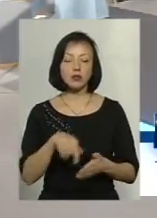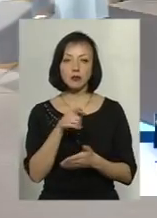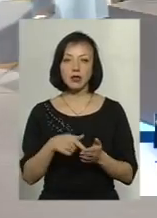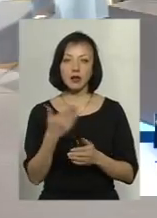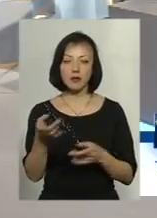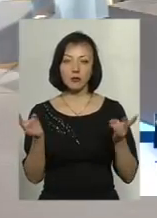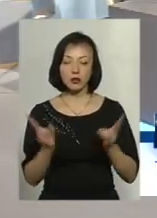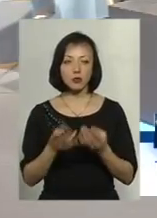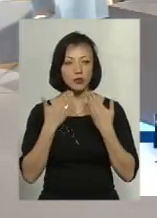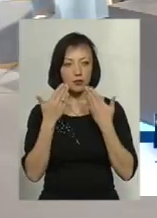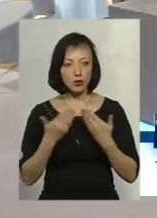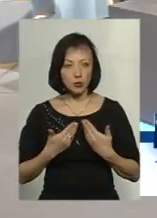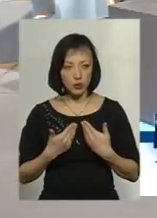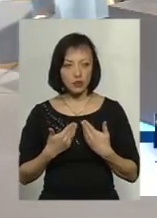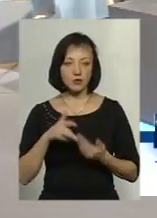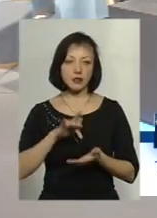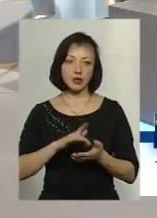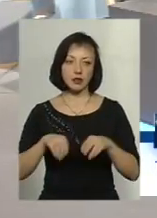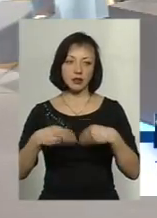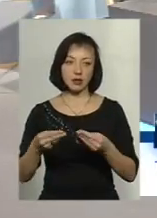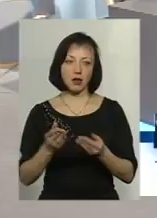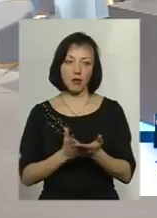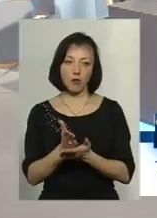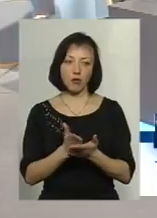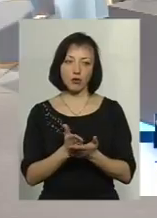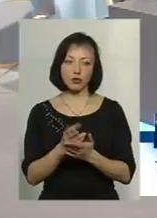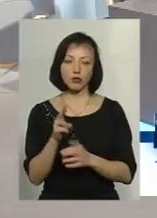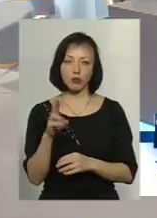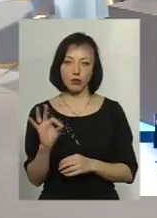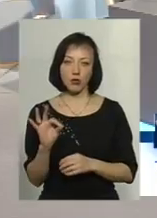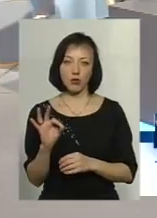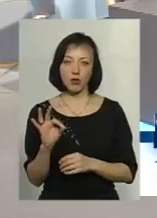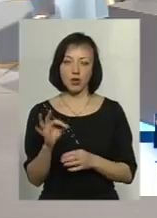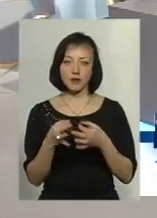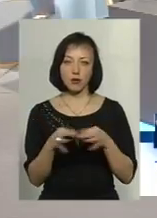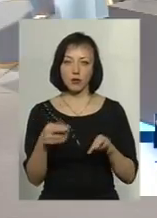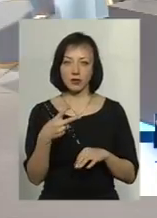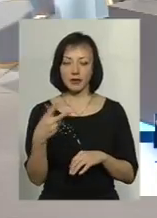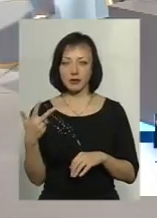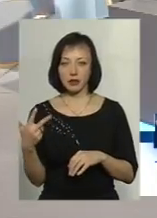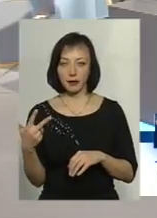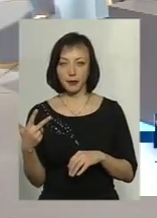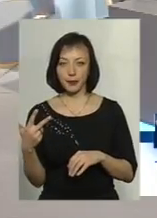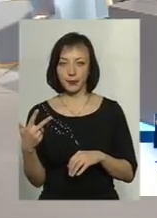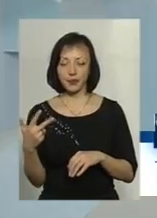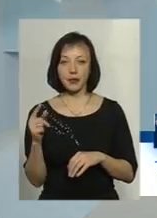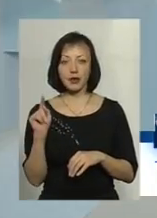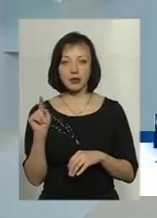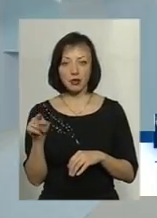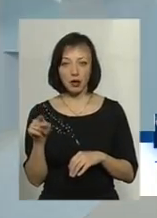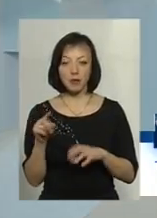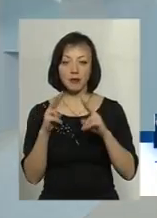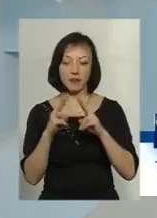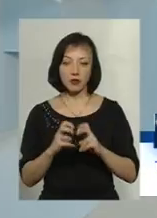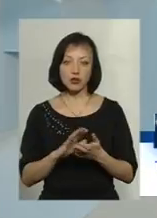потрібно звернутися до нас в Центр надання послуг по Свободи 23. Там вивчуть